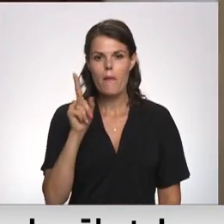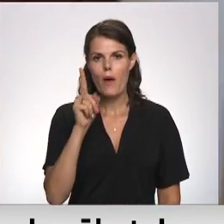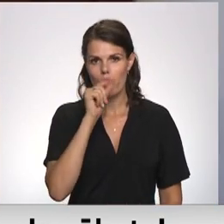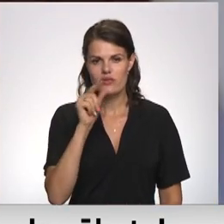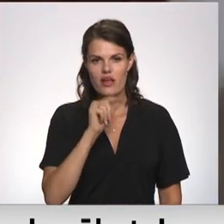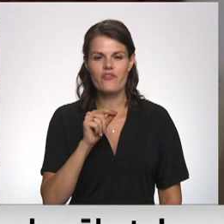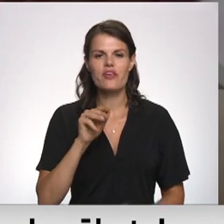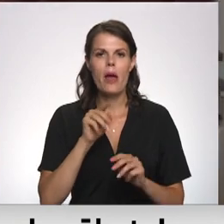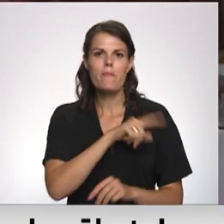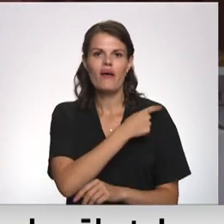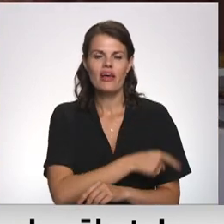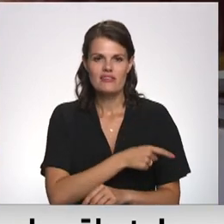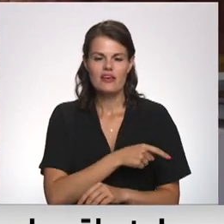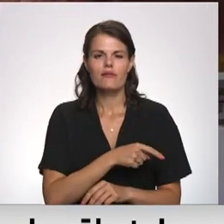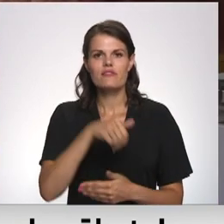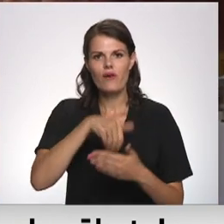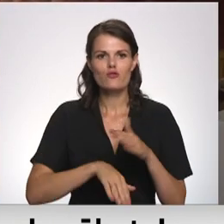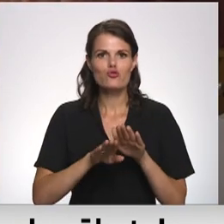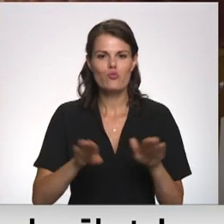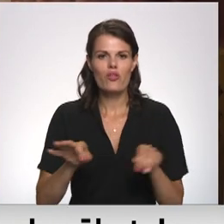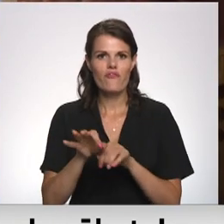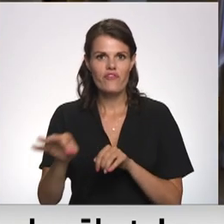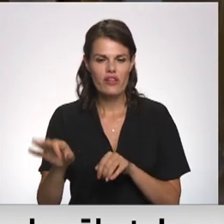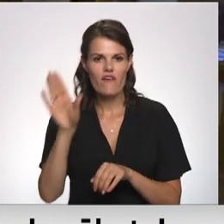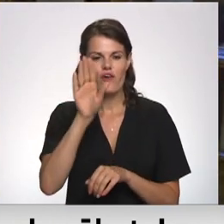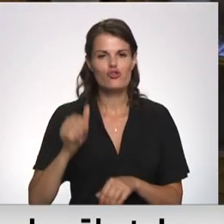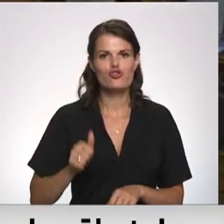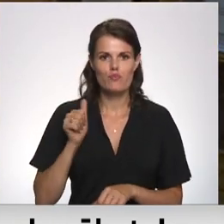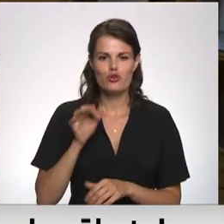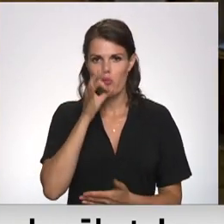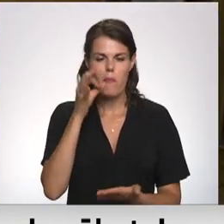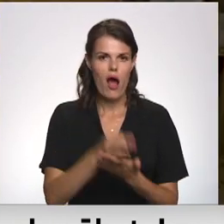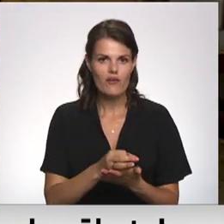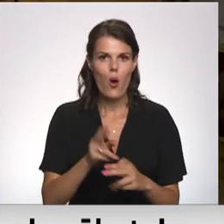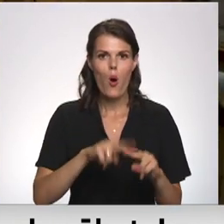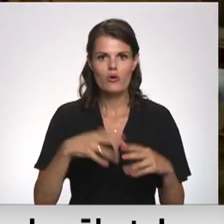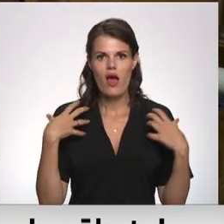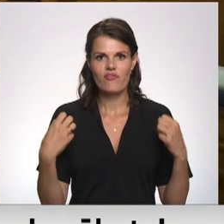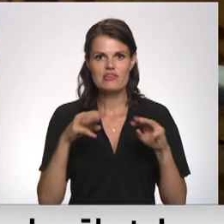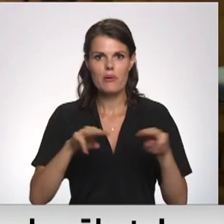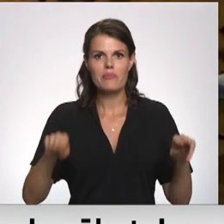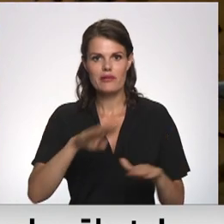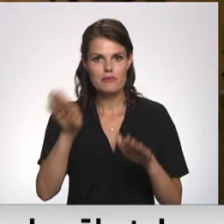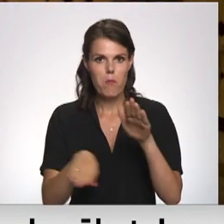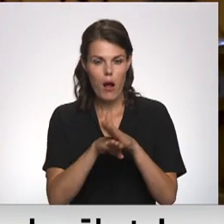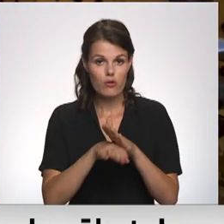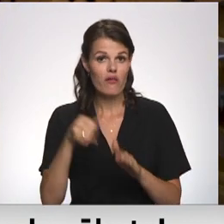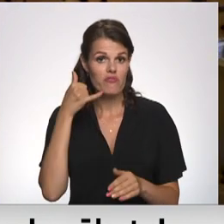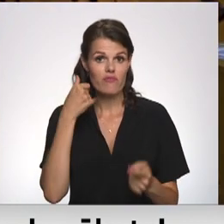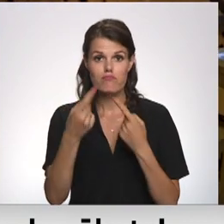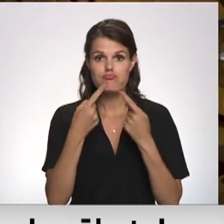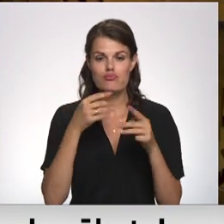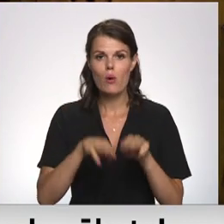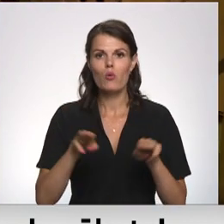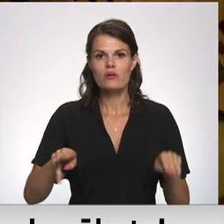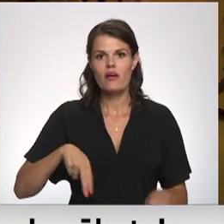medicīnas vēstures muzeja filiāli. Līdz ar to valsts nekustamo īpašumu pārvaldībā un veselības ministrijas pakļautībā. Kā telefons arunā uzsver